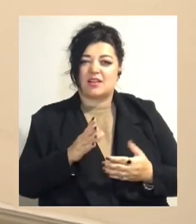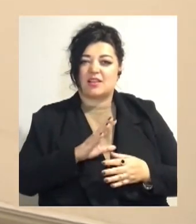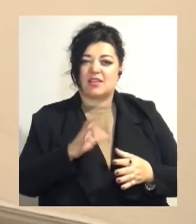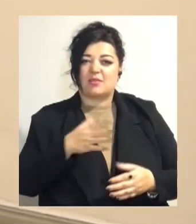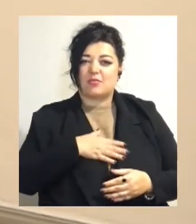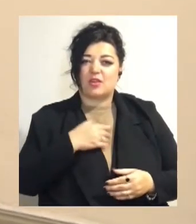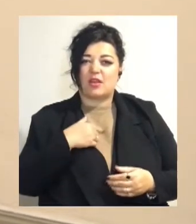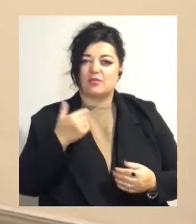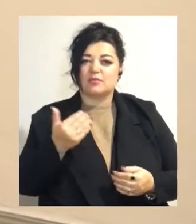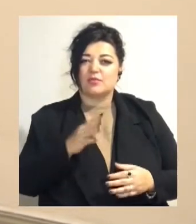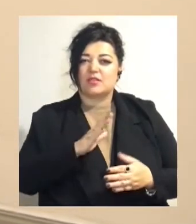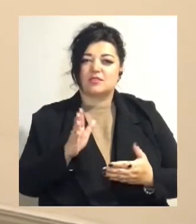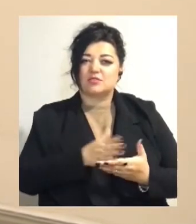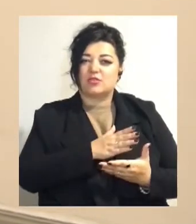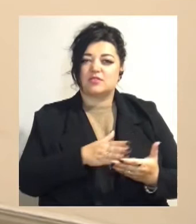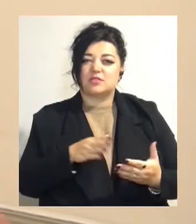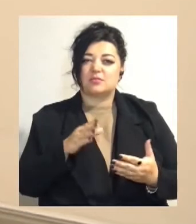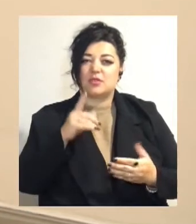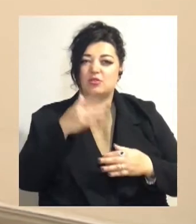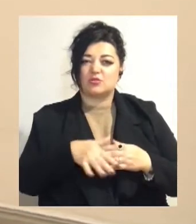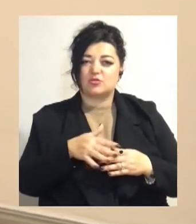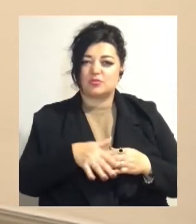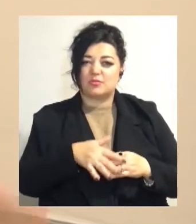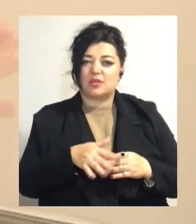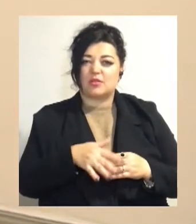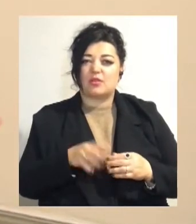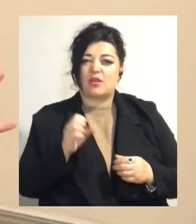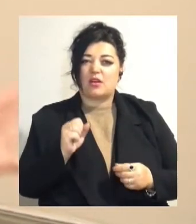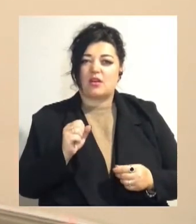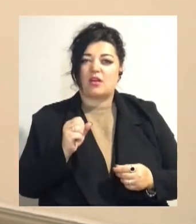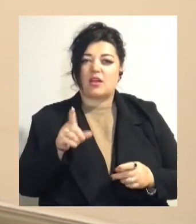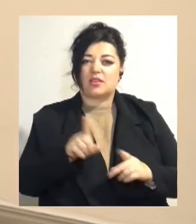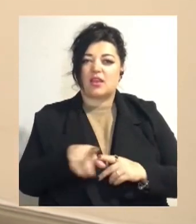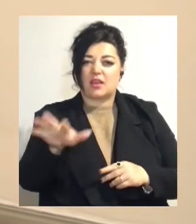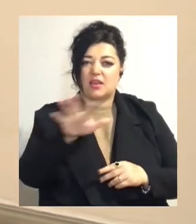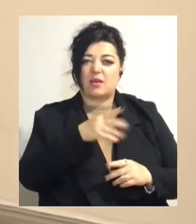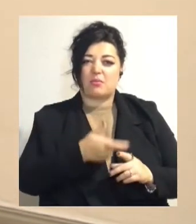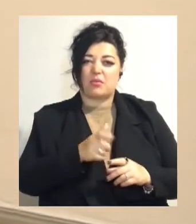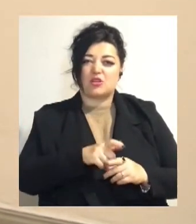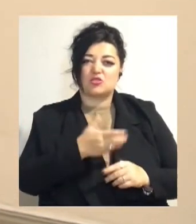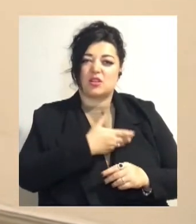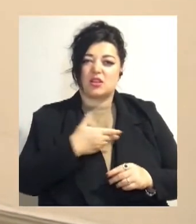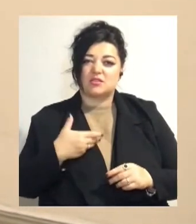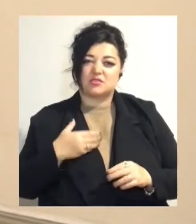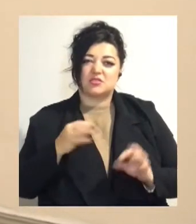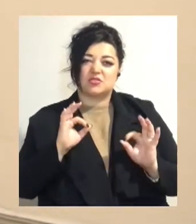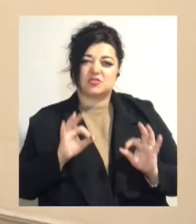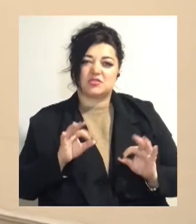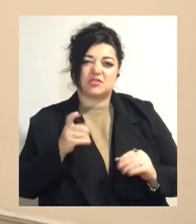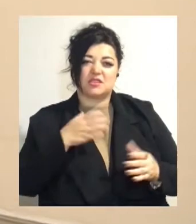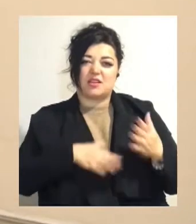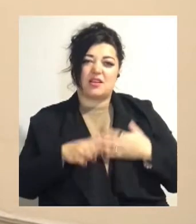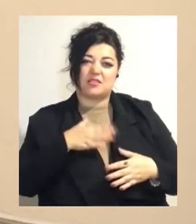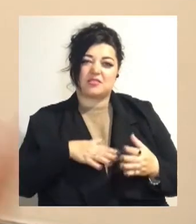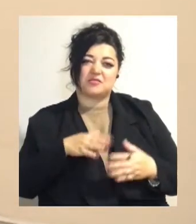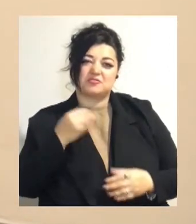розумію. Занадто футуристичне. А таке, більш класичне, дуже сподобалось. З радістю прийшла б сюди